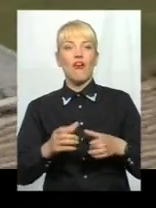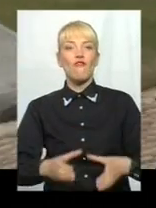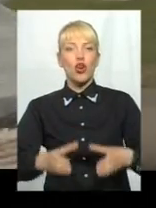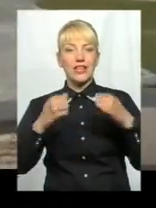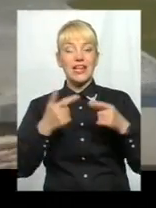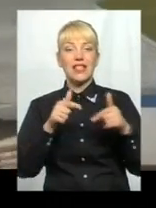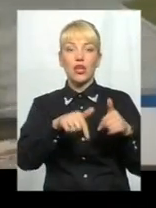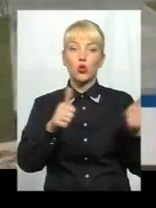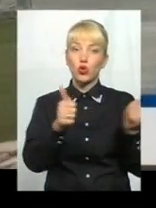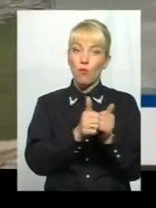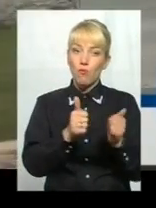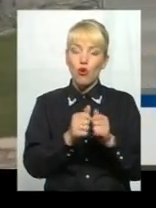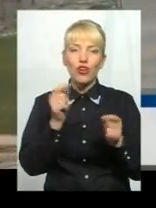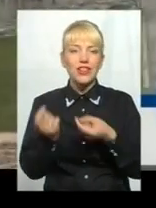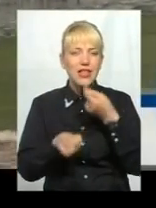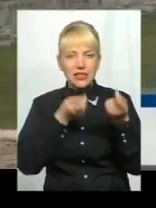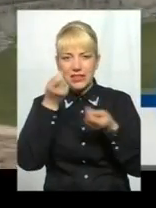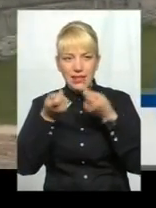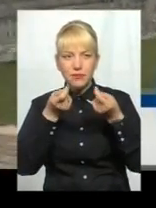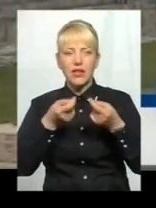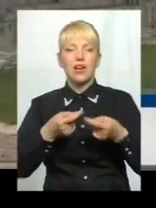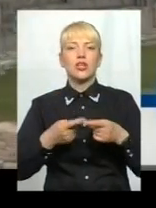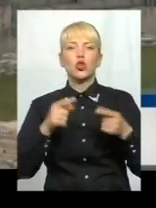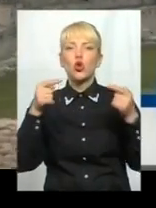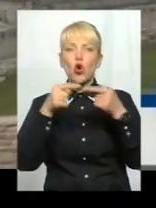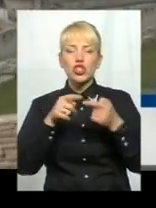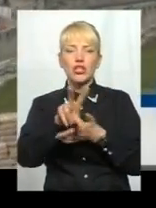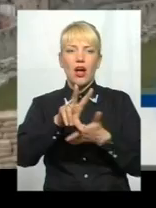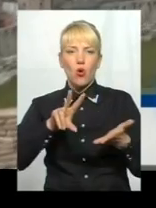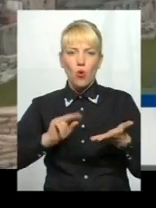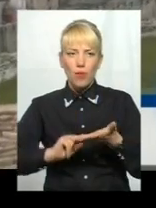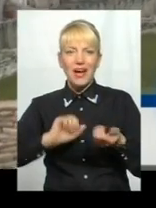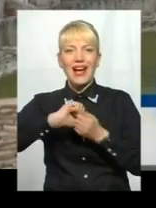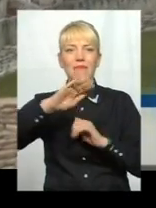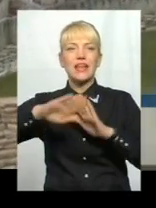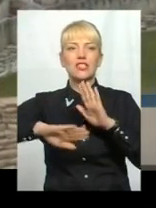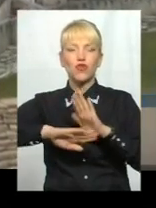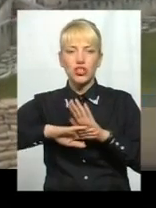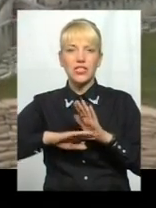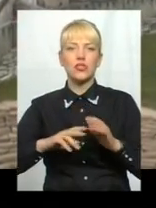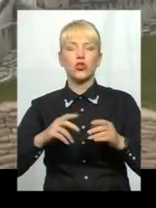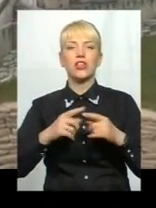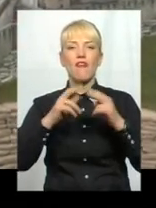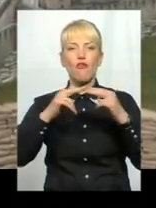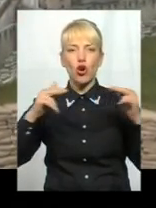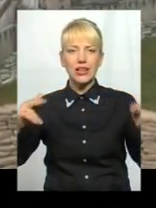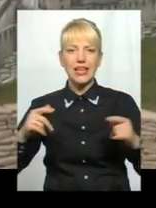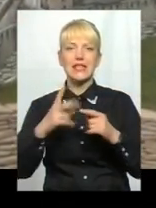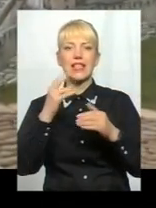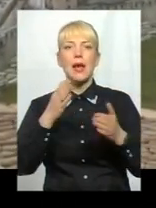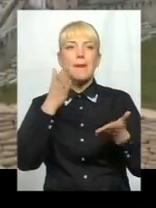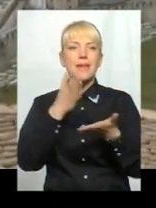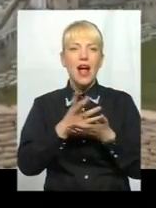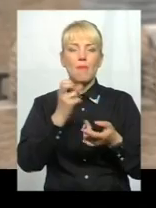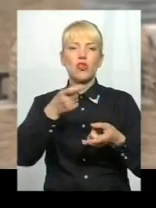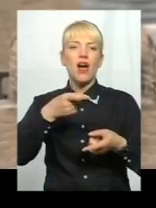з нею відтворена до найменших дрібниць. Точна копія кам'янець Подільської фортеці прямісінько на фоні її